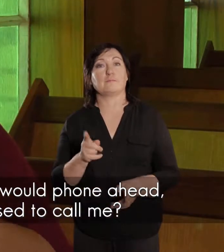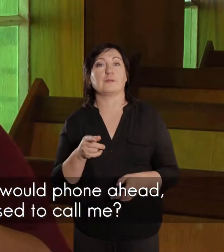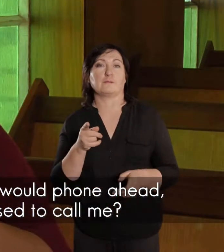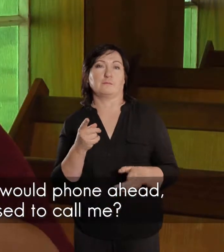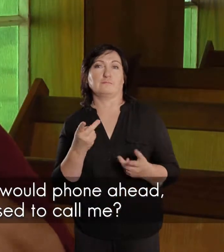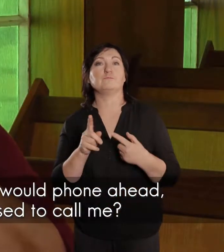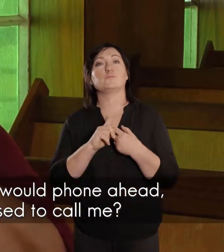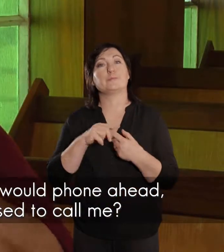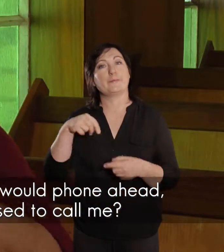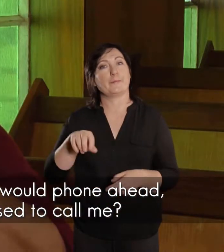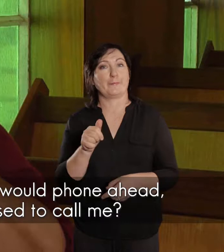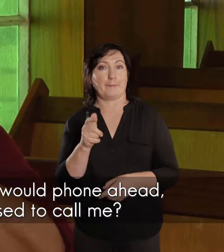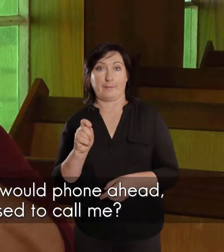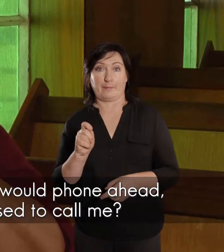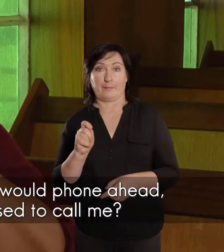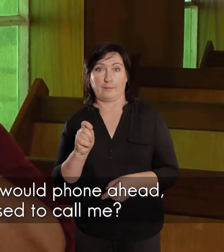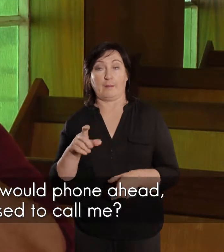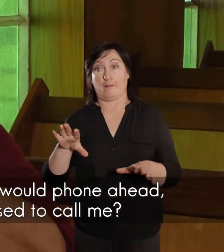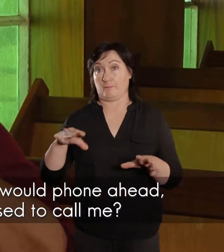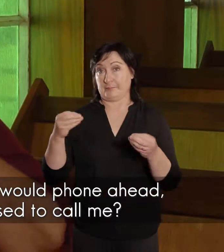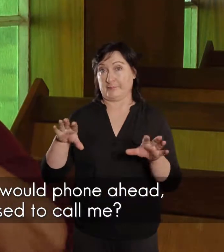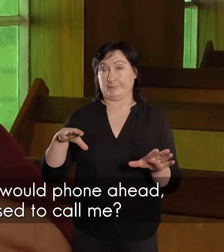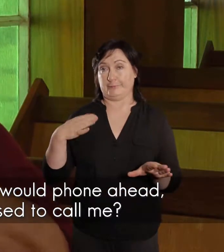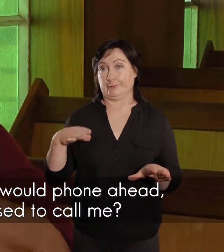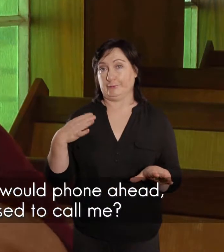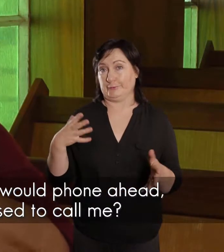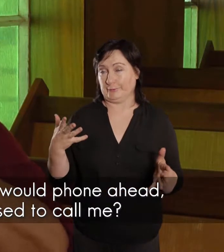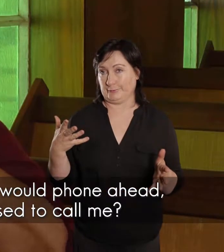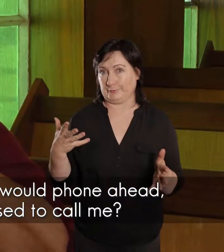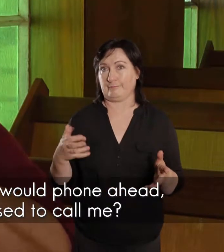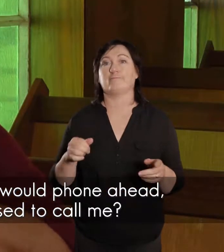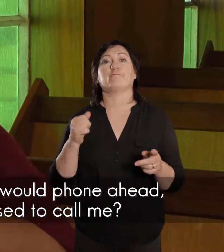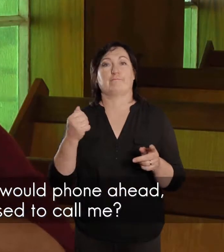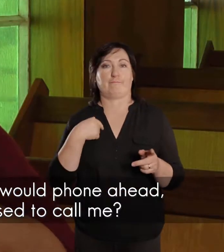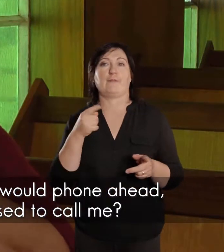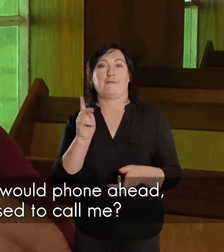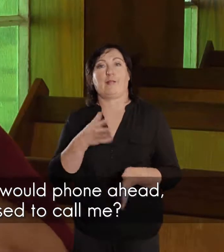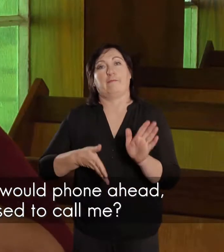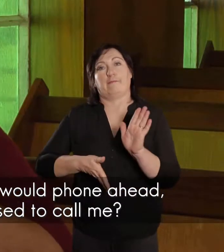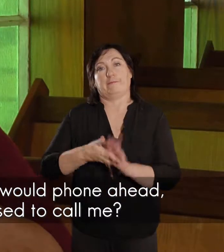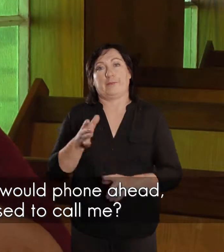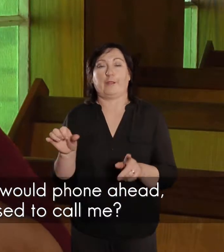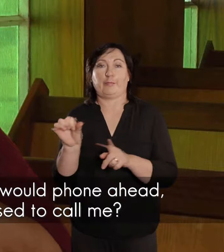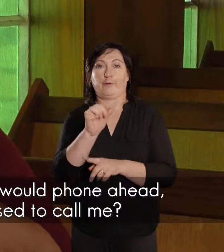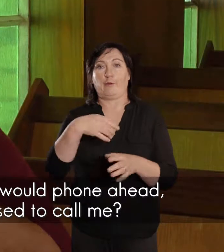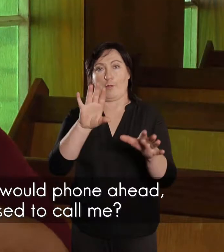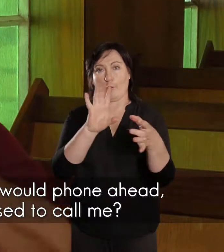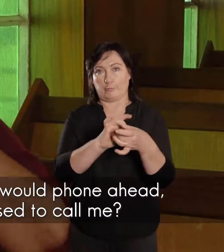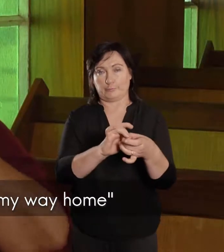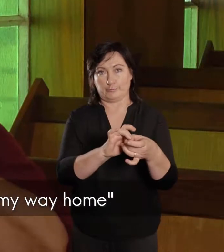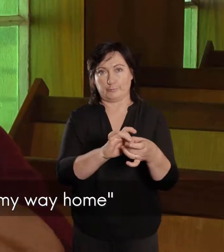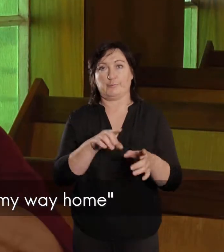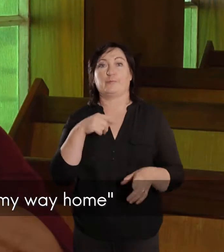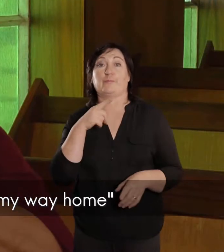Dan sal Dominie Pet, nou mis, as hy daar vanaf vrij, ja, kan ek nou my noem naam sê, wat hulle my genoemd.